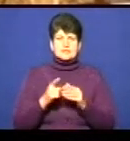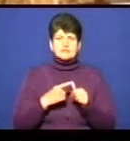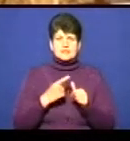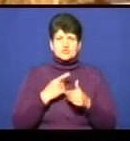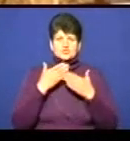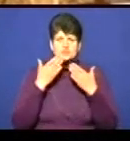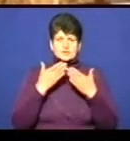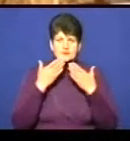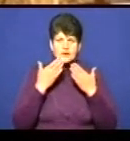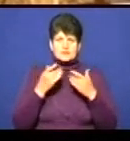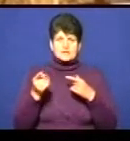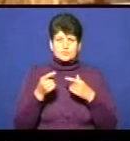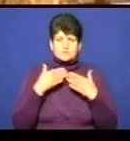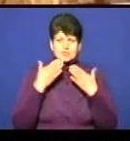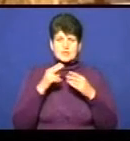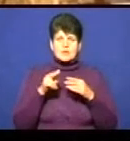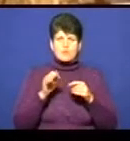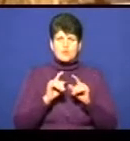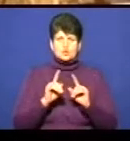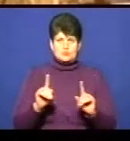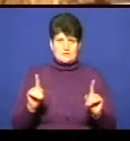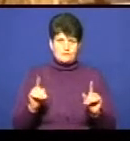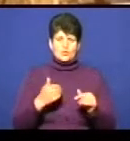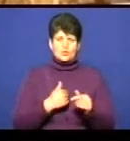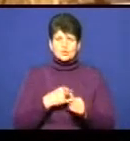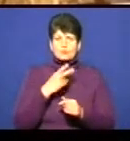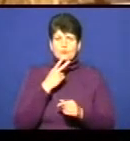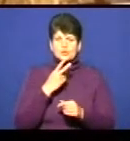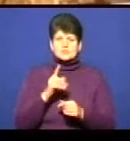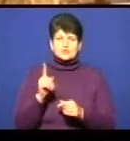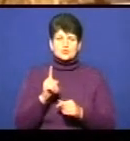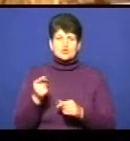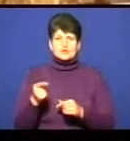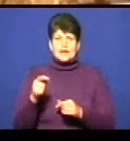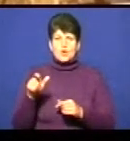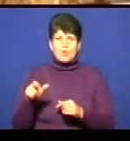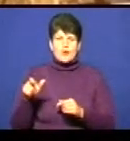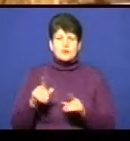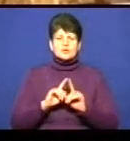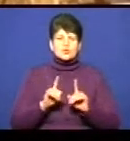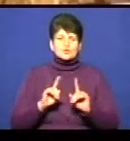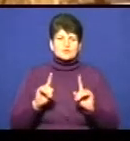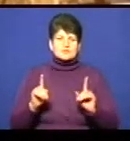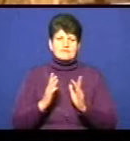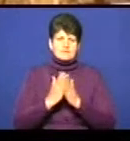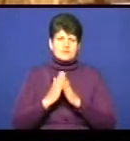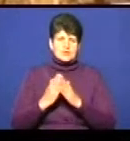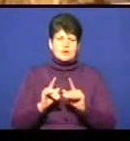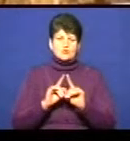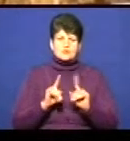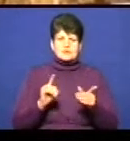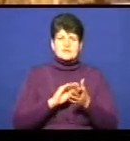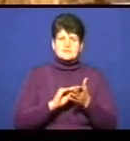«Тернопільське читання по-особливому». Ми хочемо показати, що тернополяни особливі, особливі бібліотеки, особливі